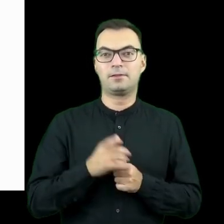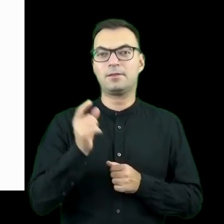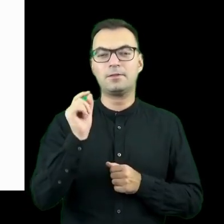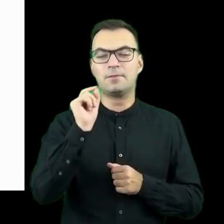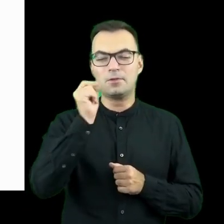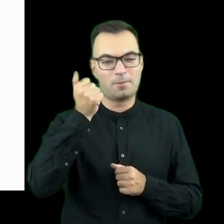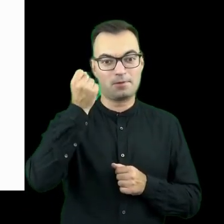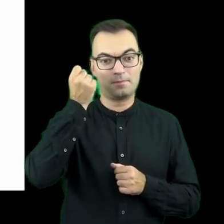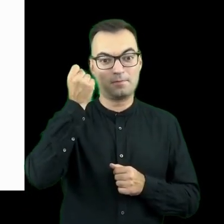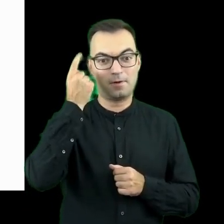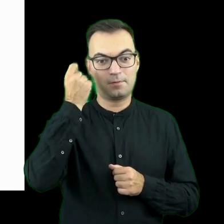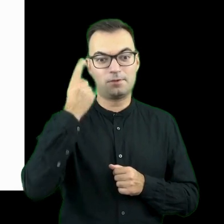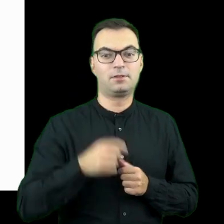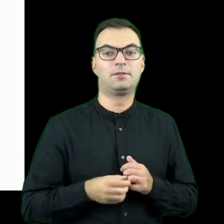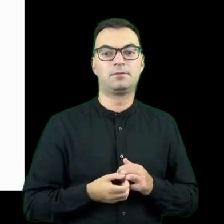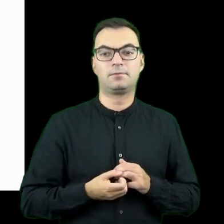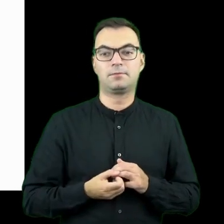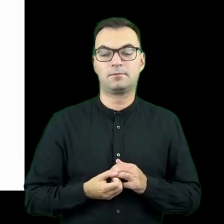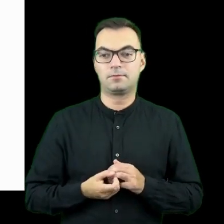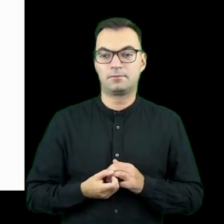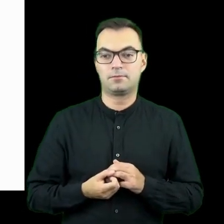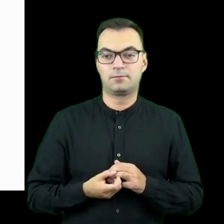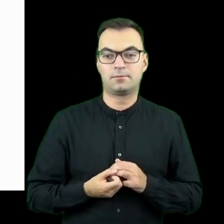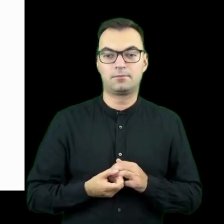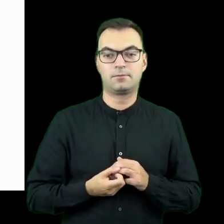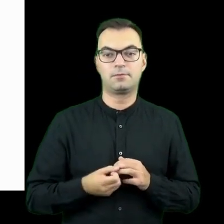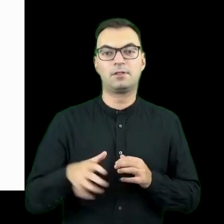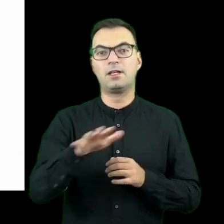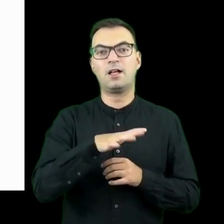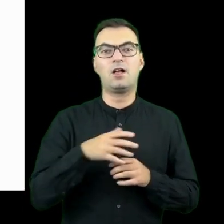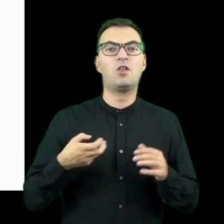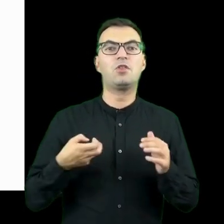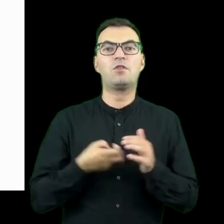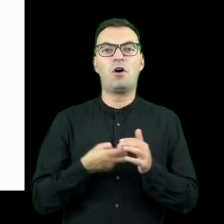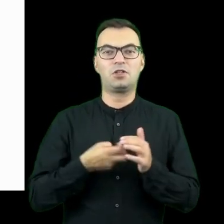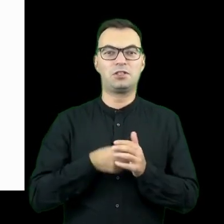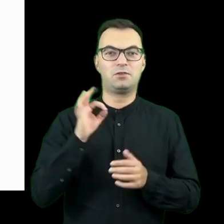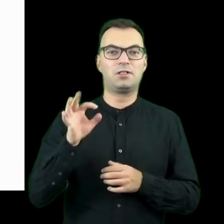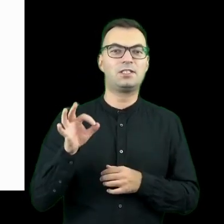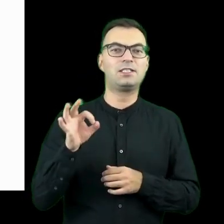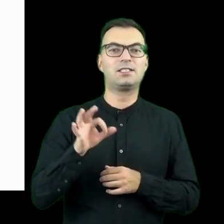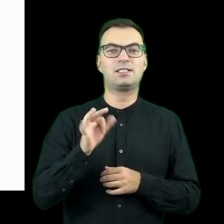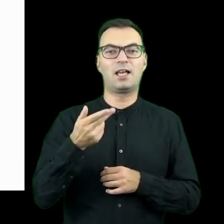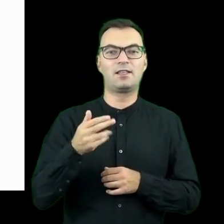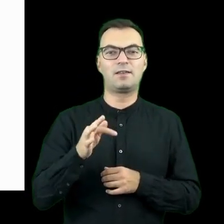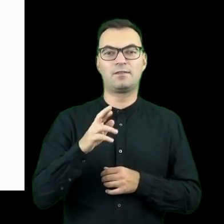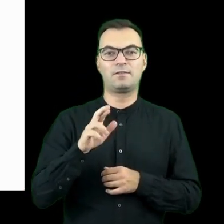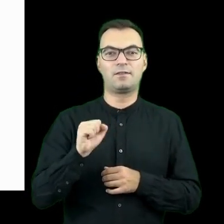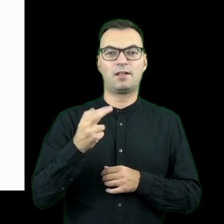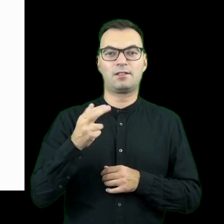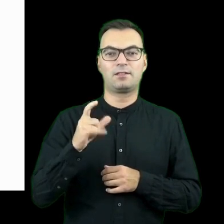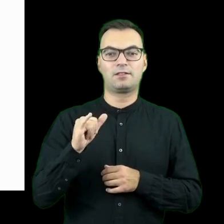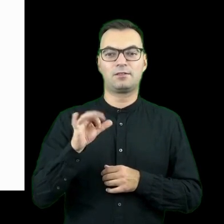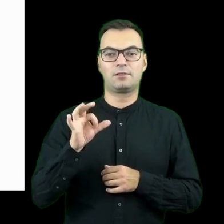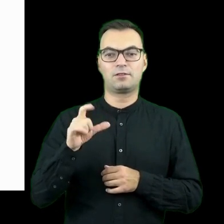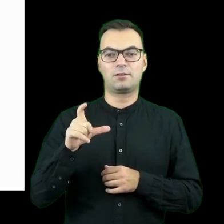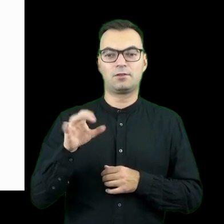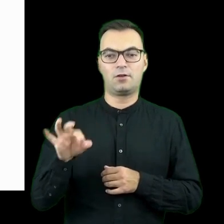drobnego pomysłu, czyli od zaadresowania rejonu dworca San Francisco. Grupa osób